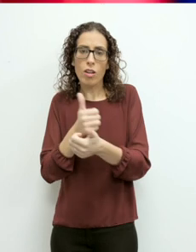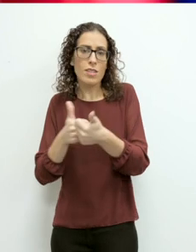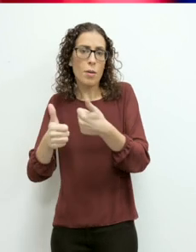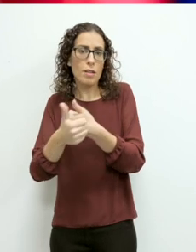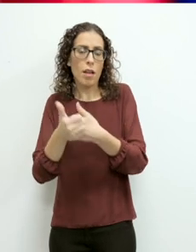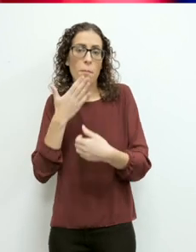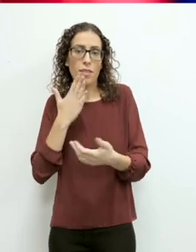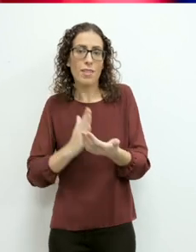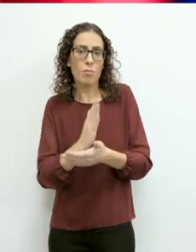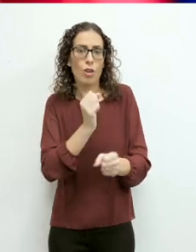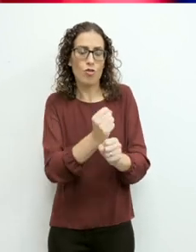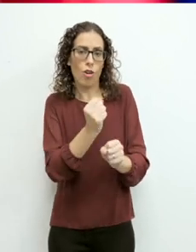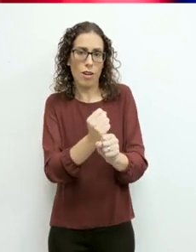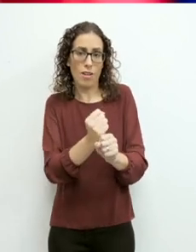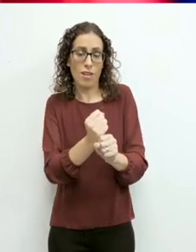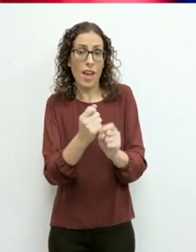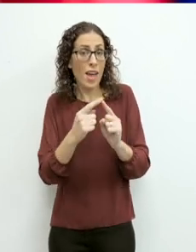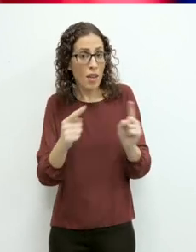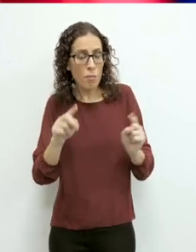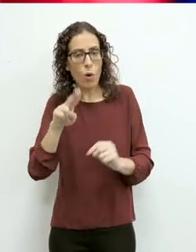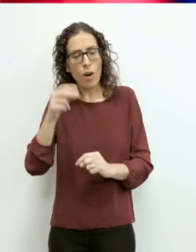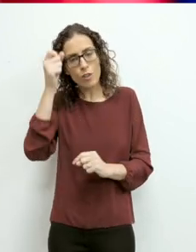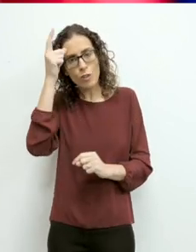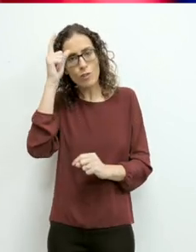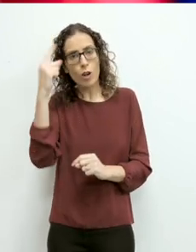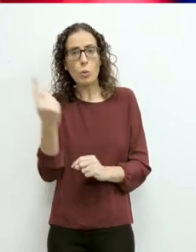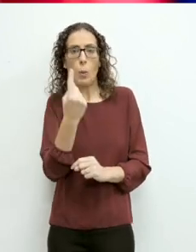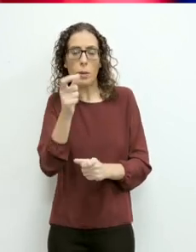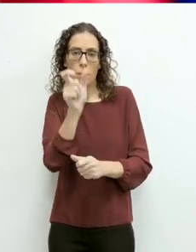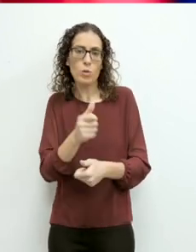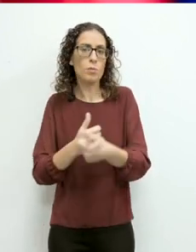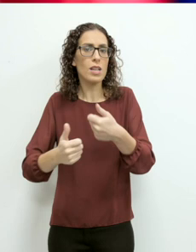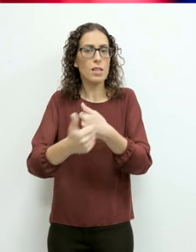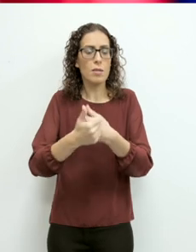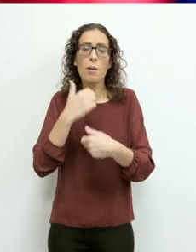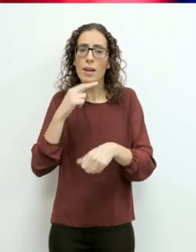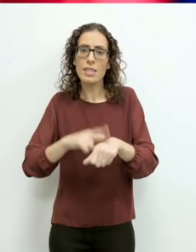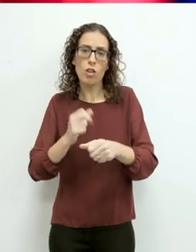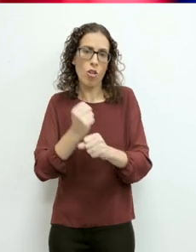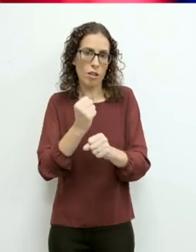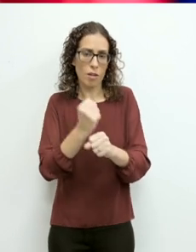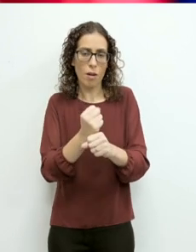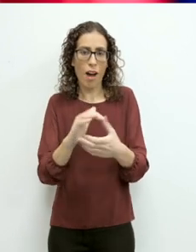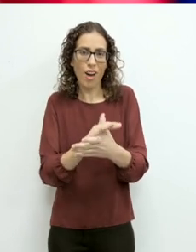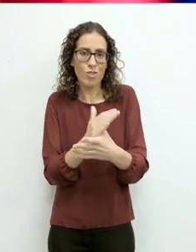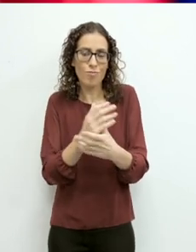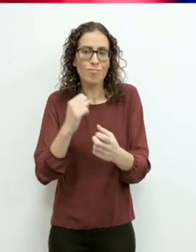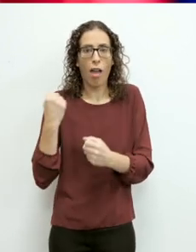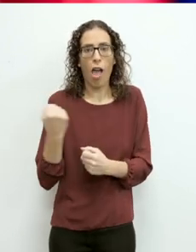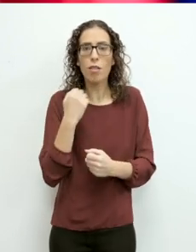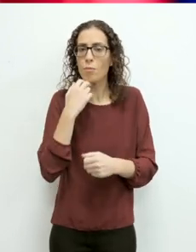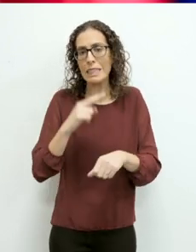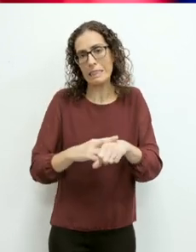marrdux ninsiew, f-mina s-solutament ma jistax jahdeb, min ħabbal kondizjoni tijaw. Għalek,